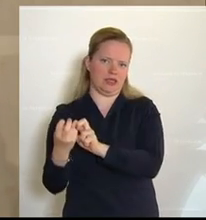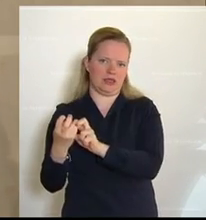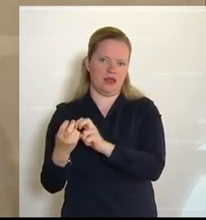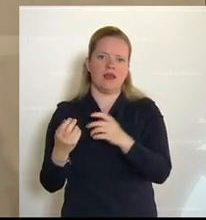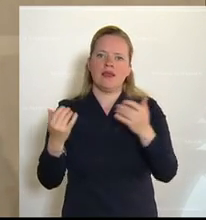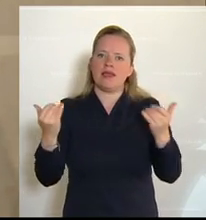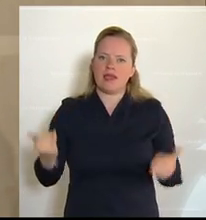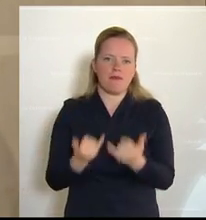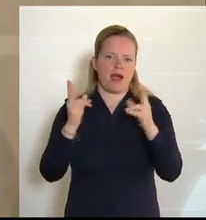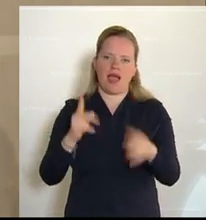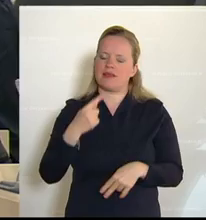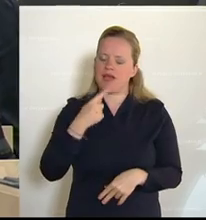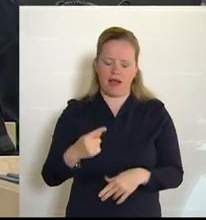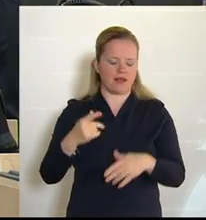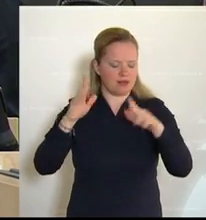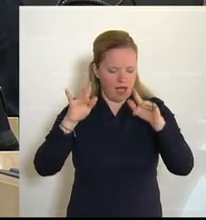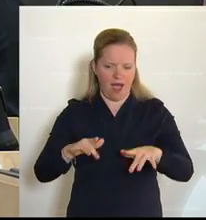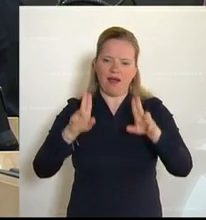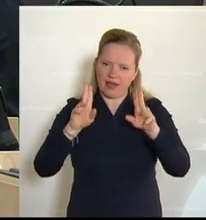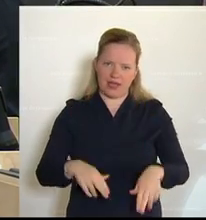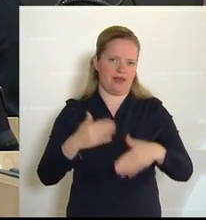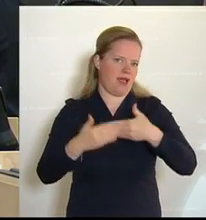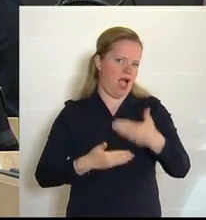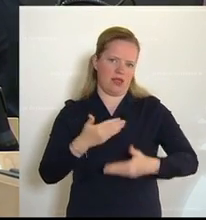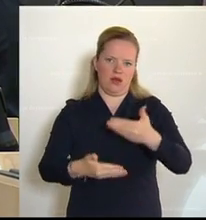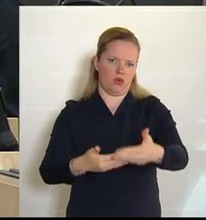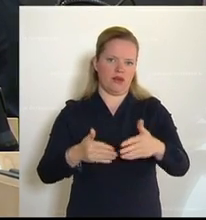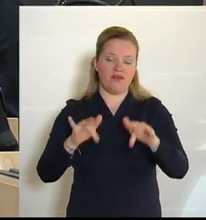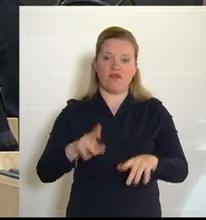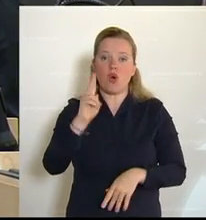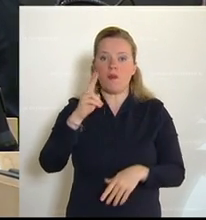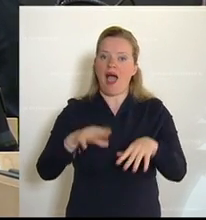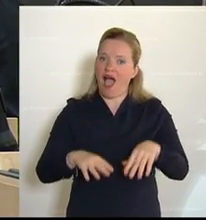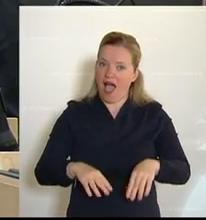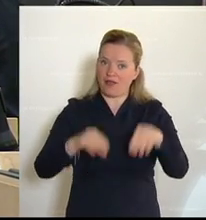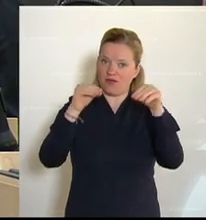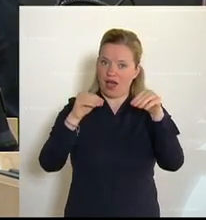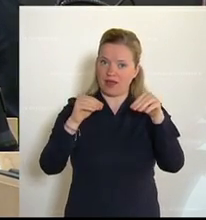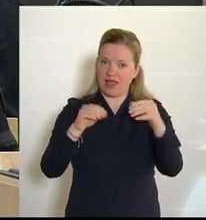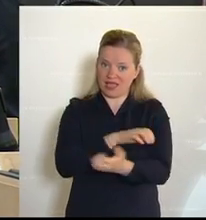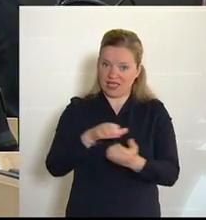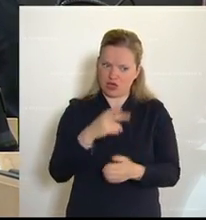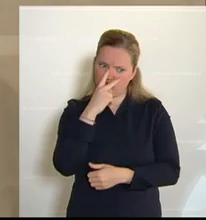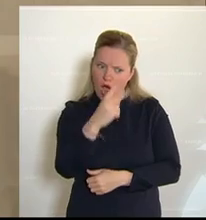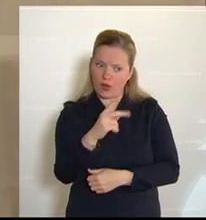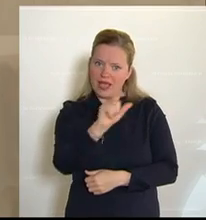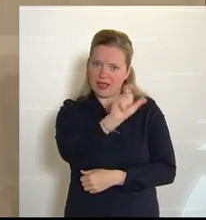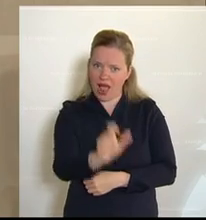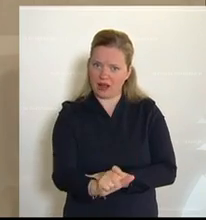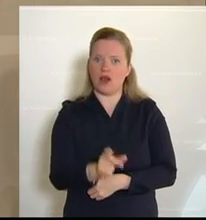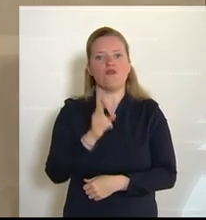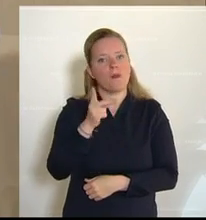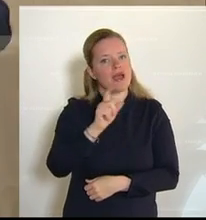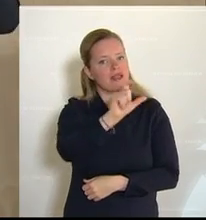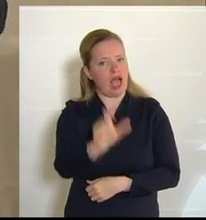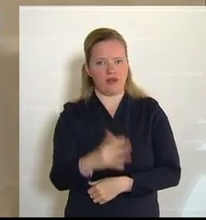sagen, dass hier richtig gehandelt wurde. Denn am Beginn der Krise hat man nach Italien geschaut. Und warum? Weil Italien massiv